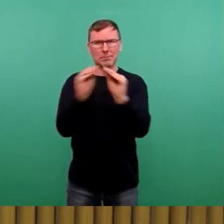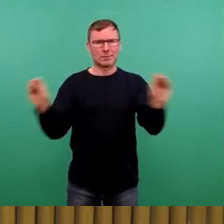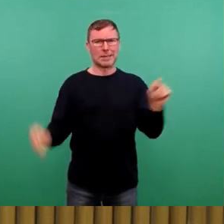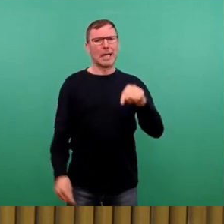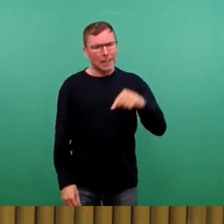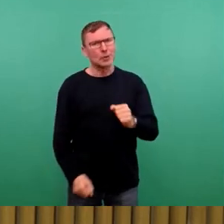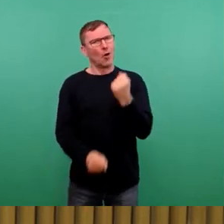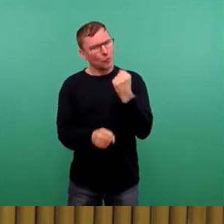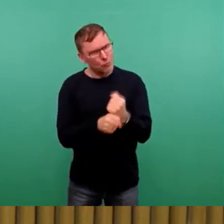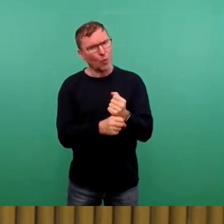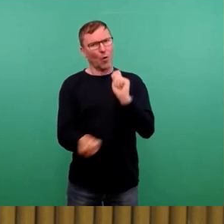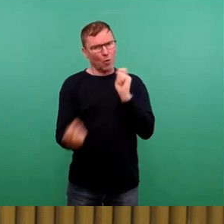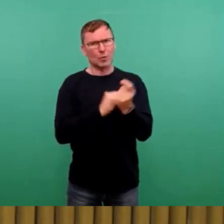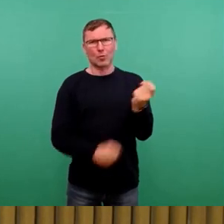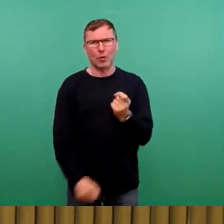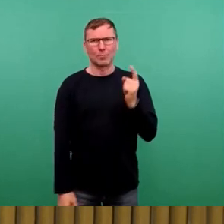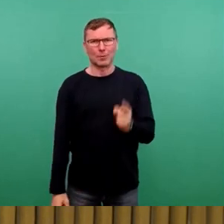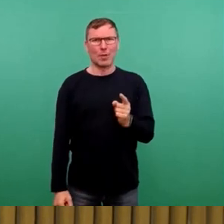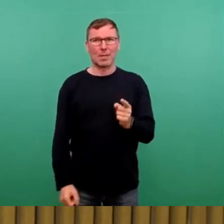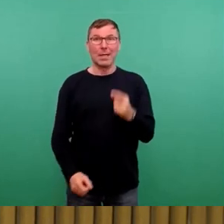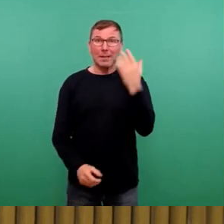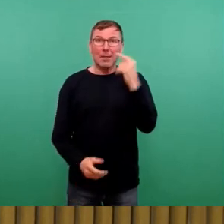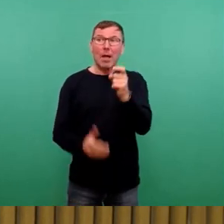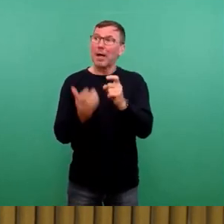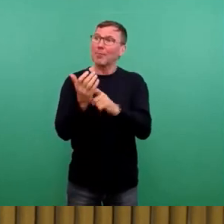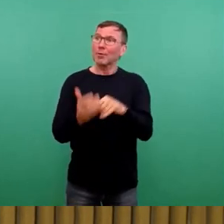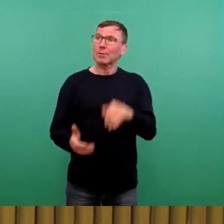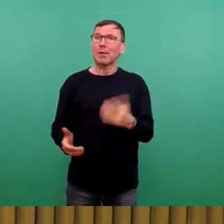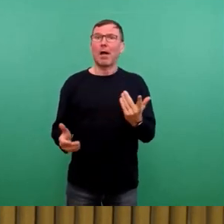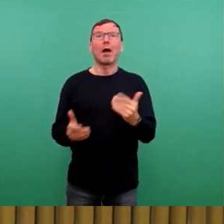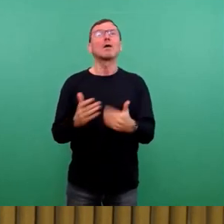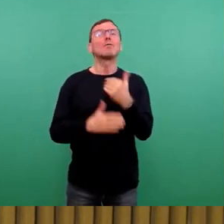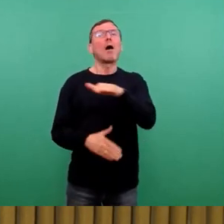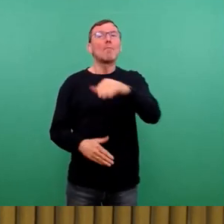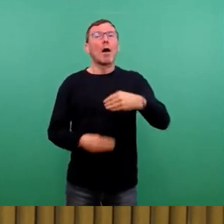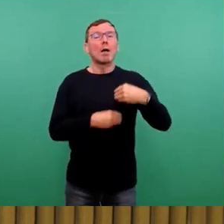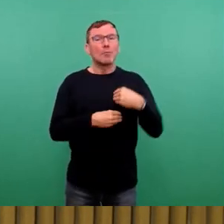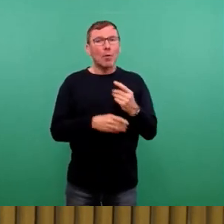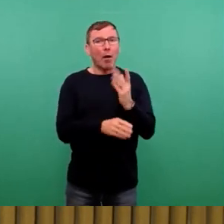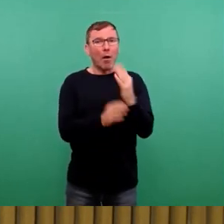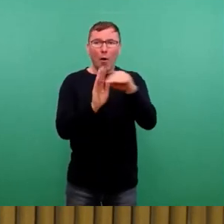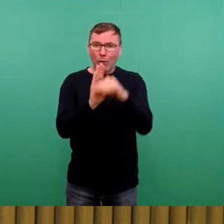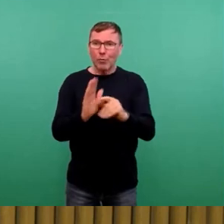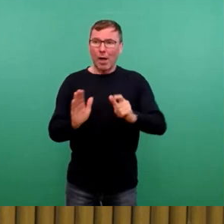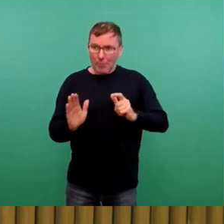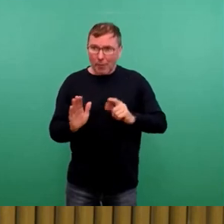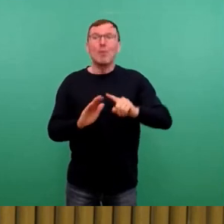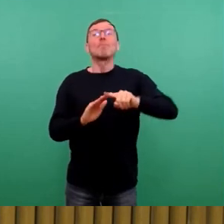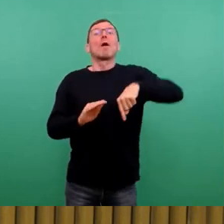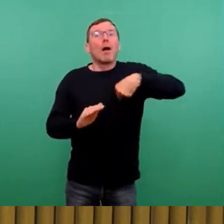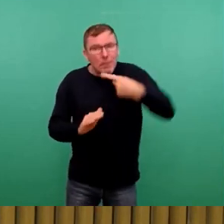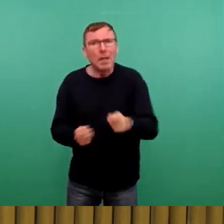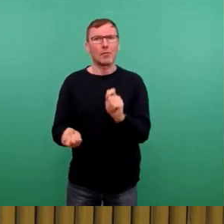umgestellt werden soll. Man hatte ja, das war ja die Begründung gewesen, die neue Parkgebührenordnung abgewartet, um dann aber die Umstellung